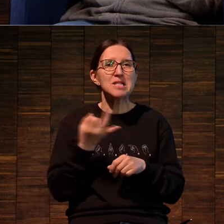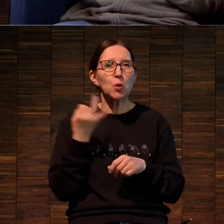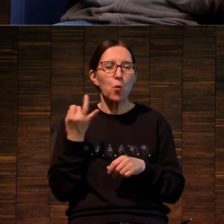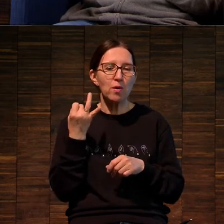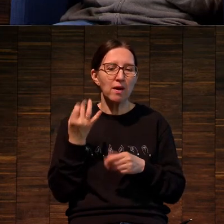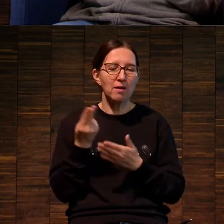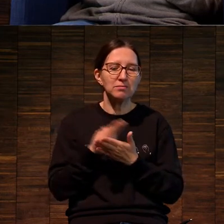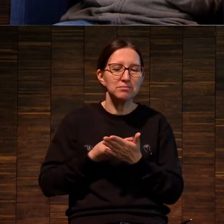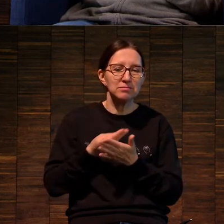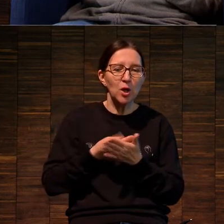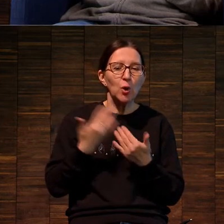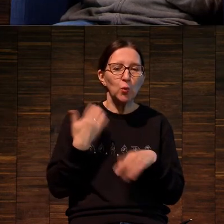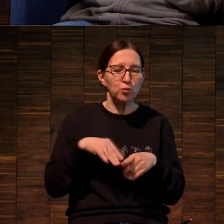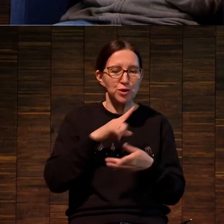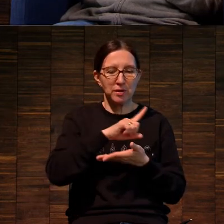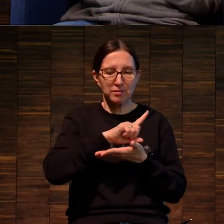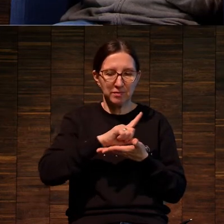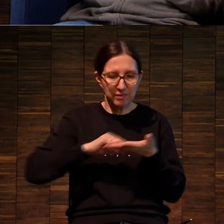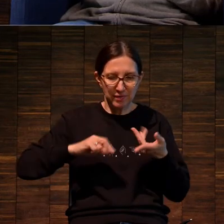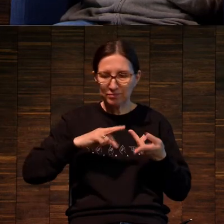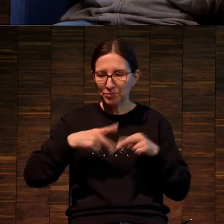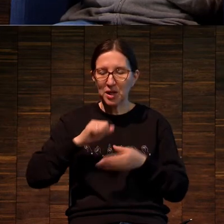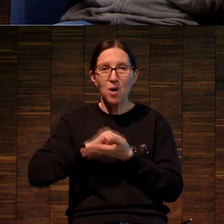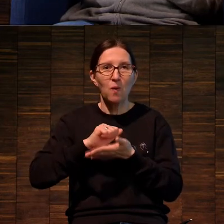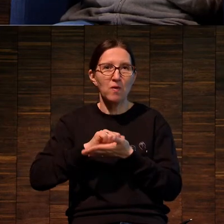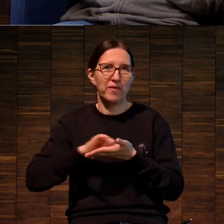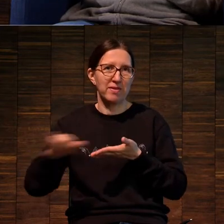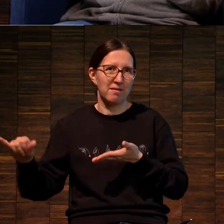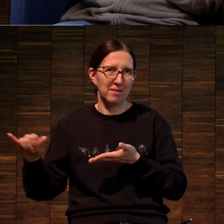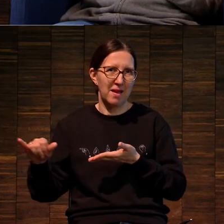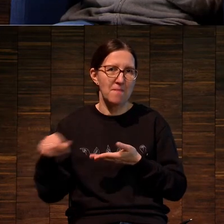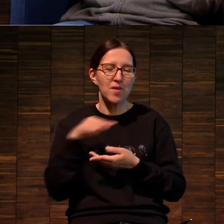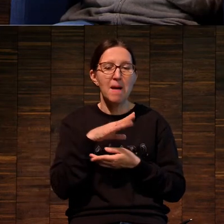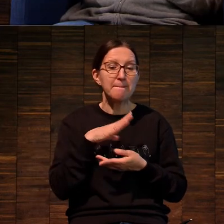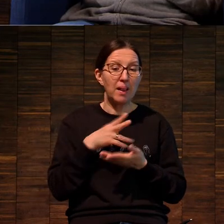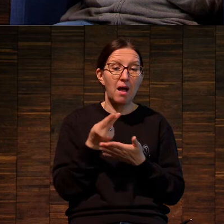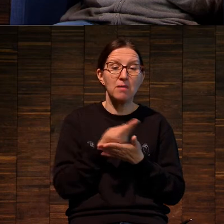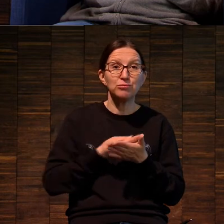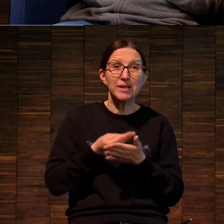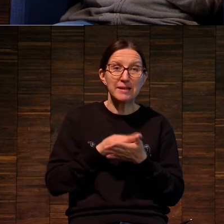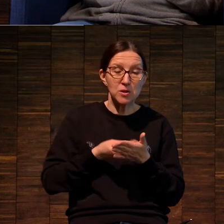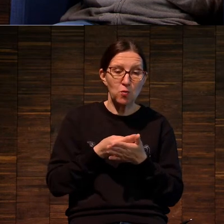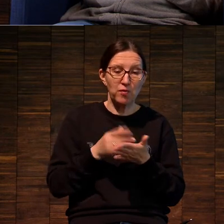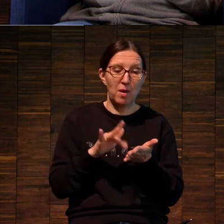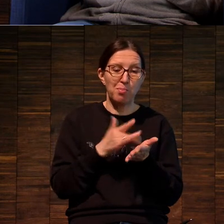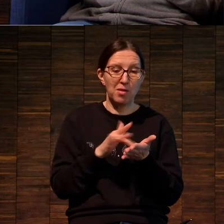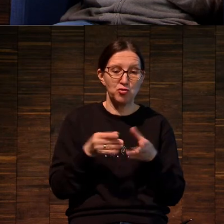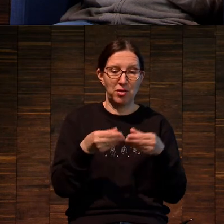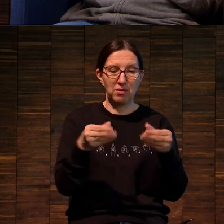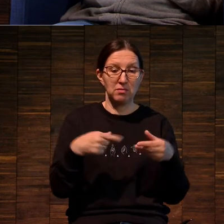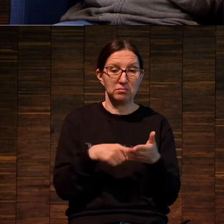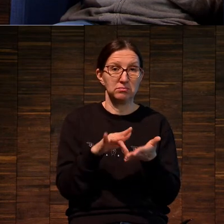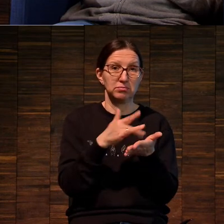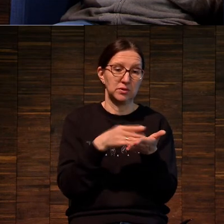Это уже конвергентная технология, то, что я называю. Она была нарисована на планшете, на iPad.